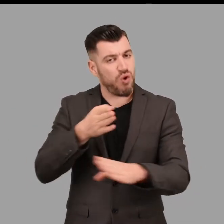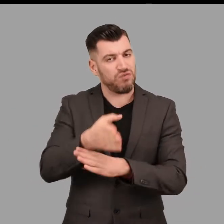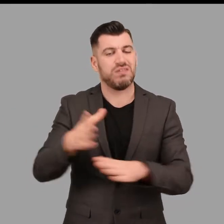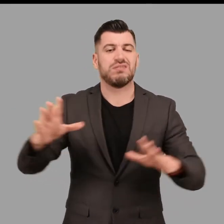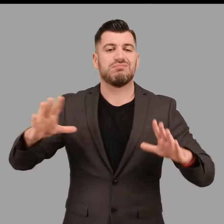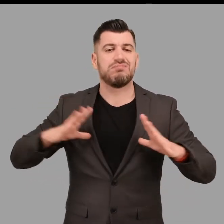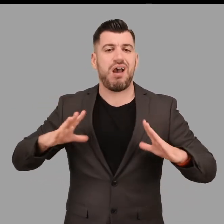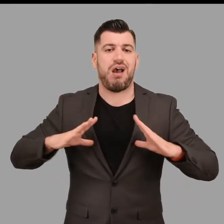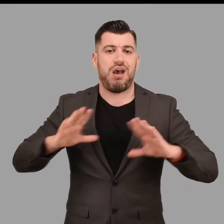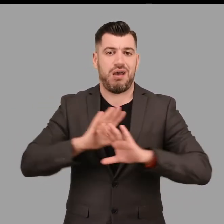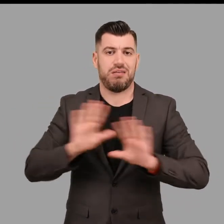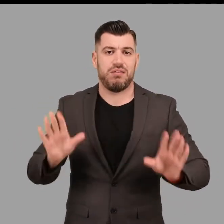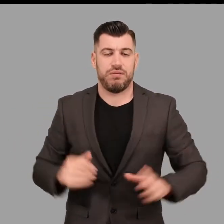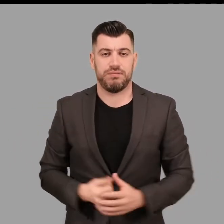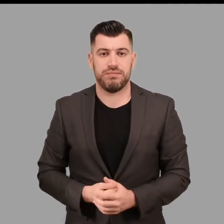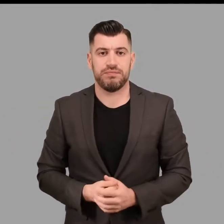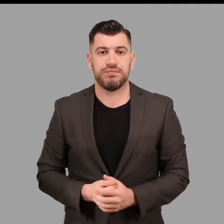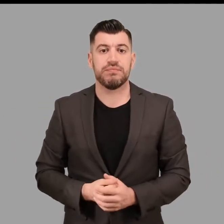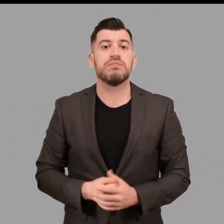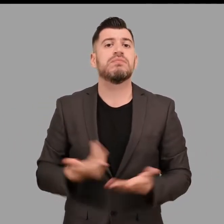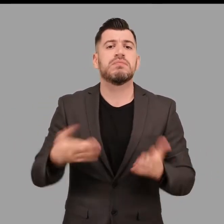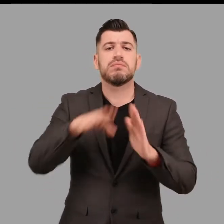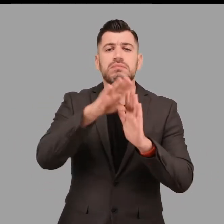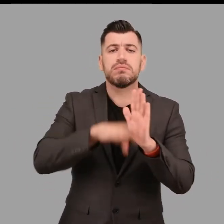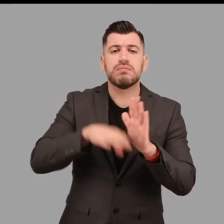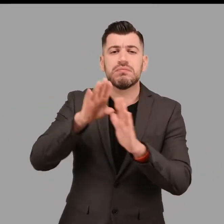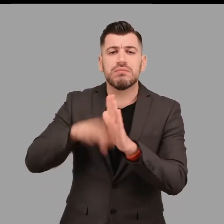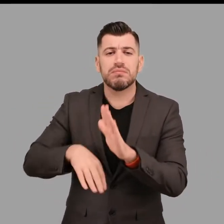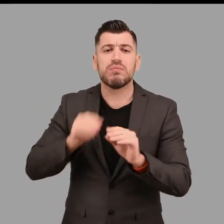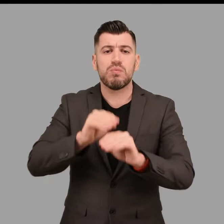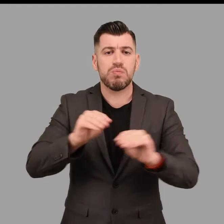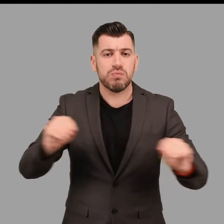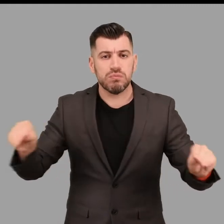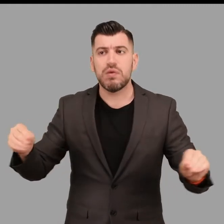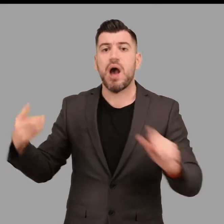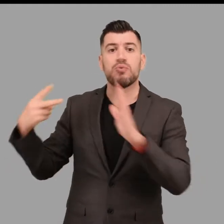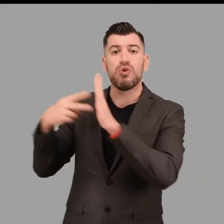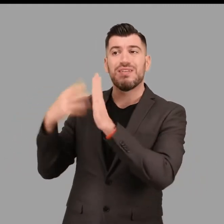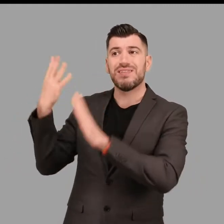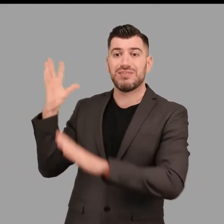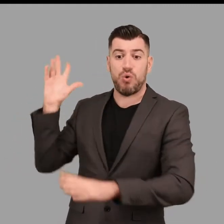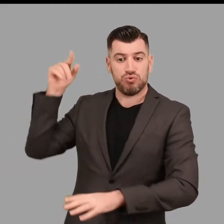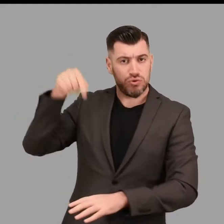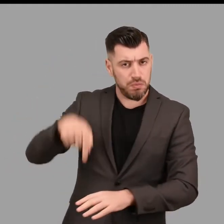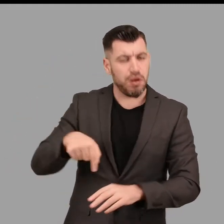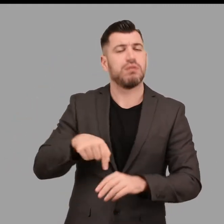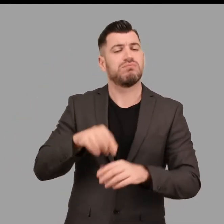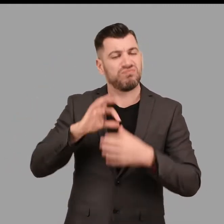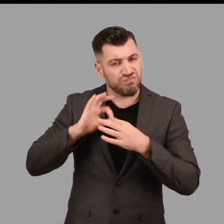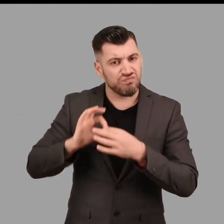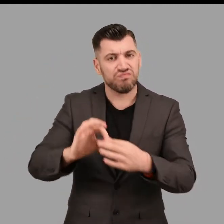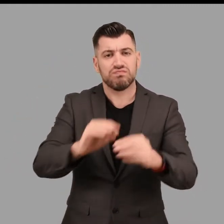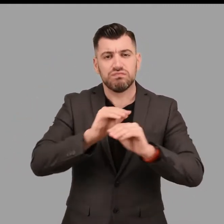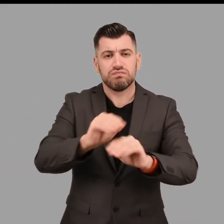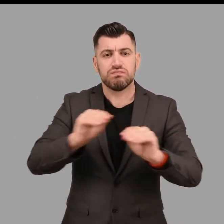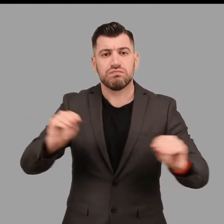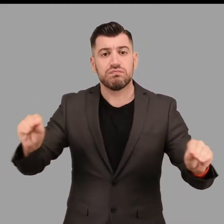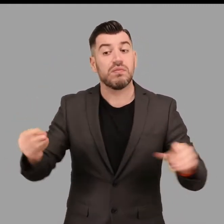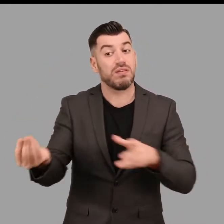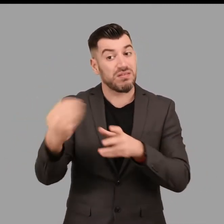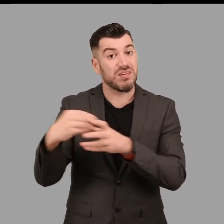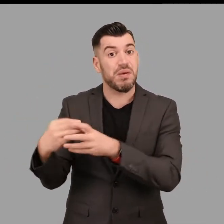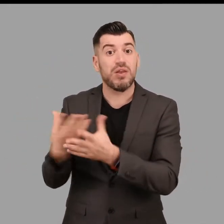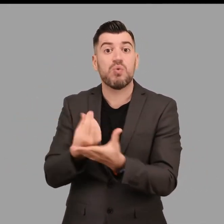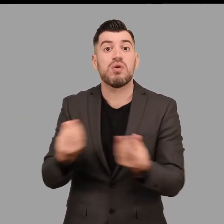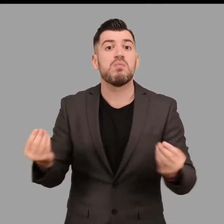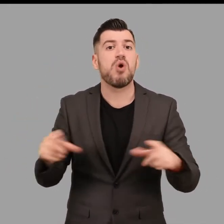Εκπαιδευτικά προγράμματα υλοποιούνται διαρκώς από το 2004 έως σήμερα και σε αυτά η συμμετοχή σχολικών ομάδων